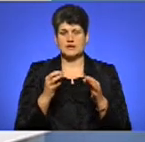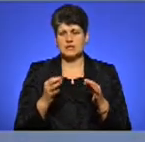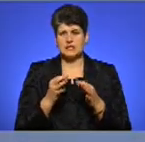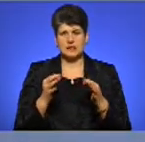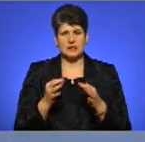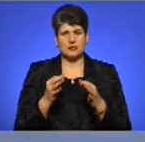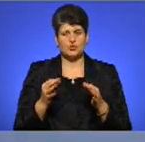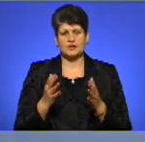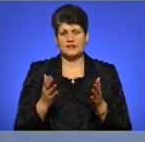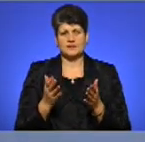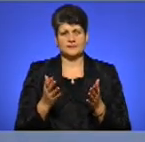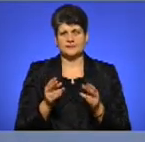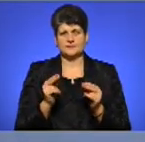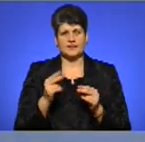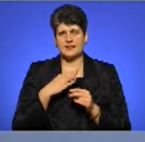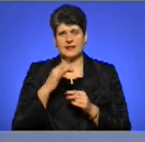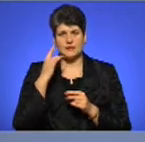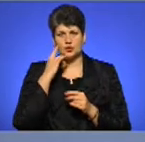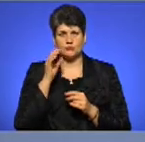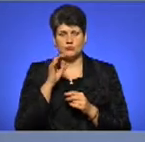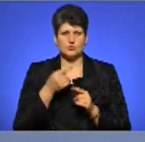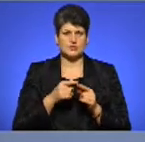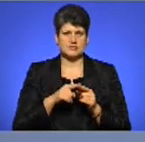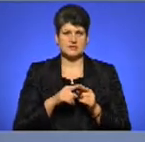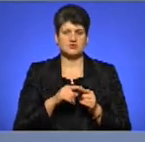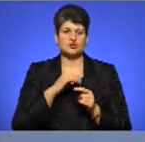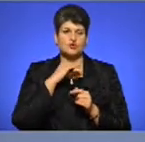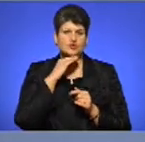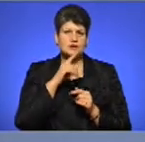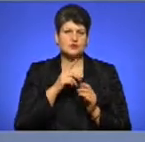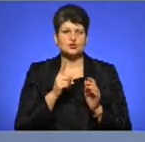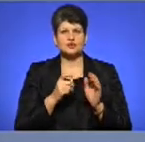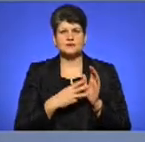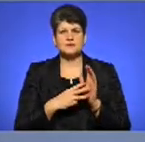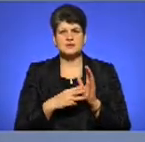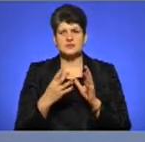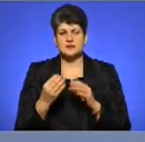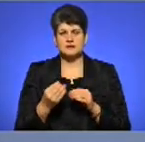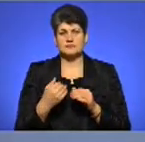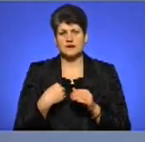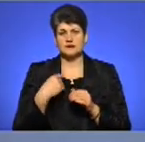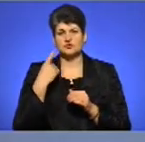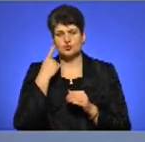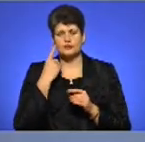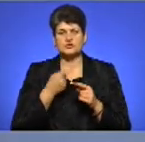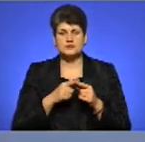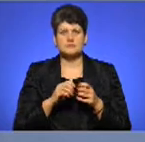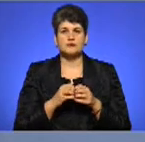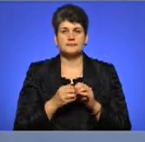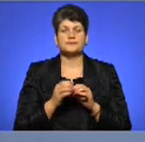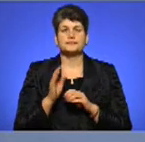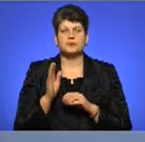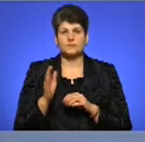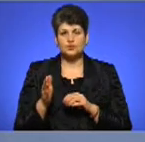думав про це, чи достатньо буде 180 днів, але я думаю, що якщо вже будуть такі проблеми, то